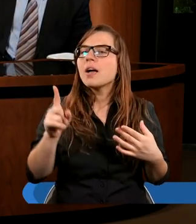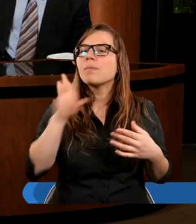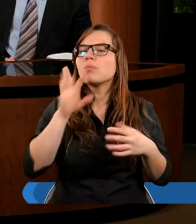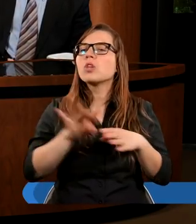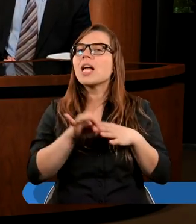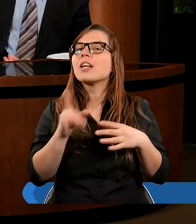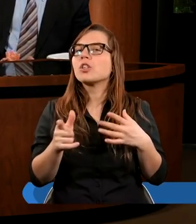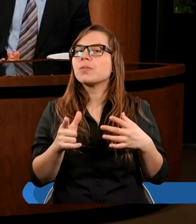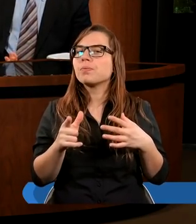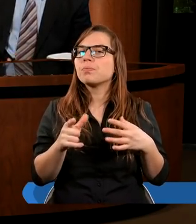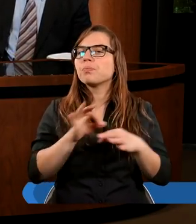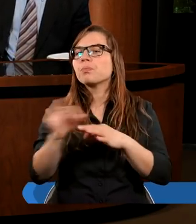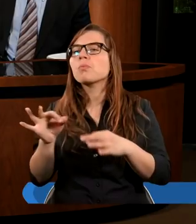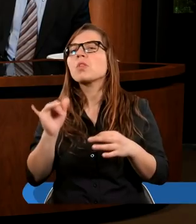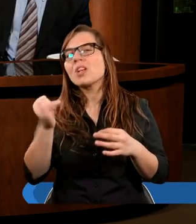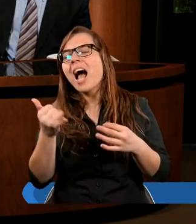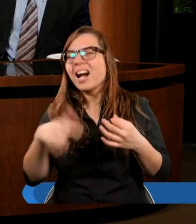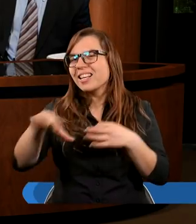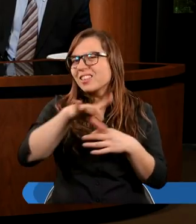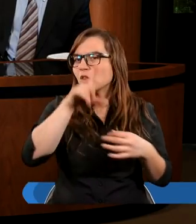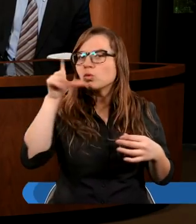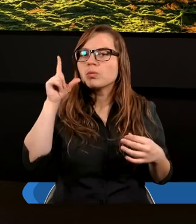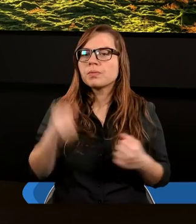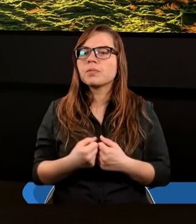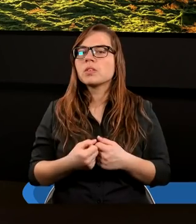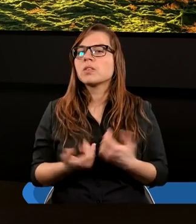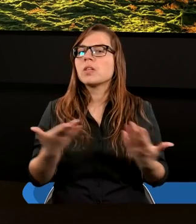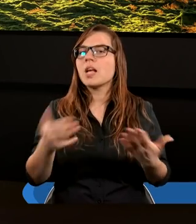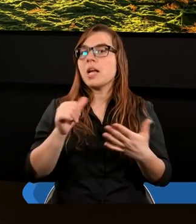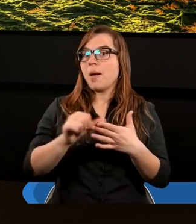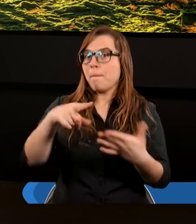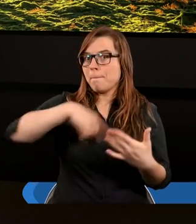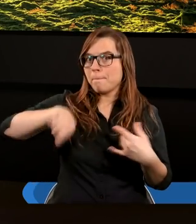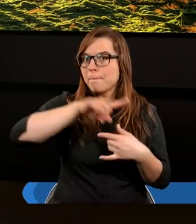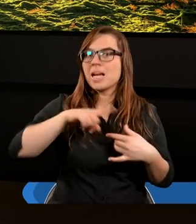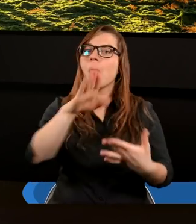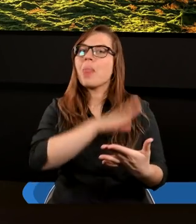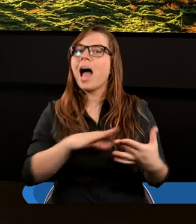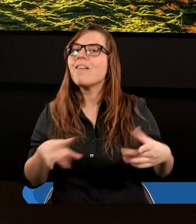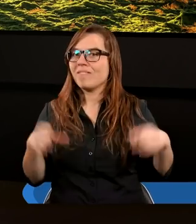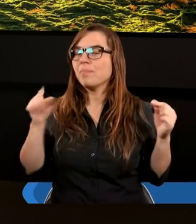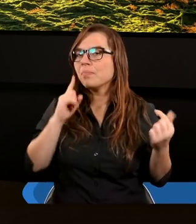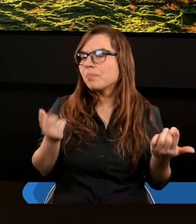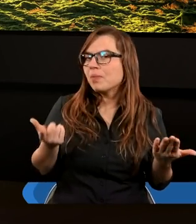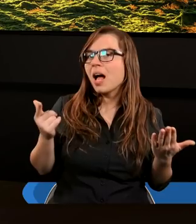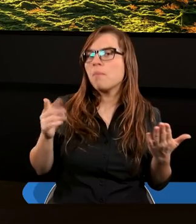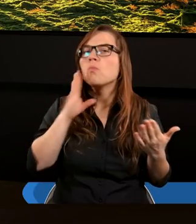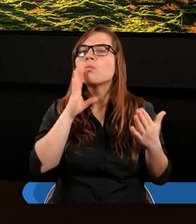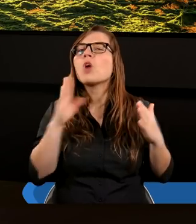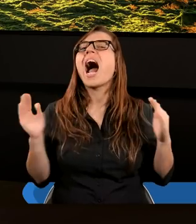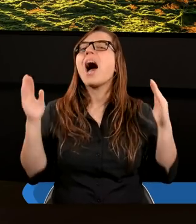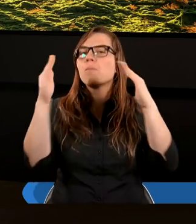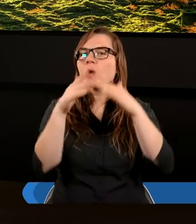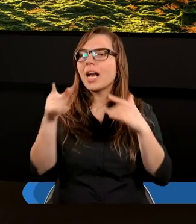pomaga zrozumieć w zasadzie, na czym polega chrześcijaństwo. Jesteśmy tym narodem wybranym, kapłańskim